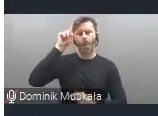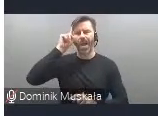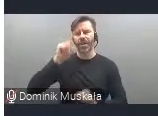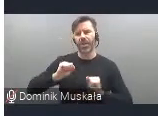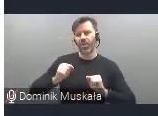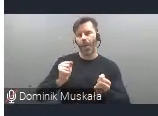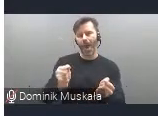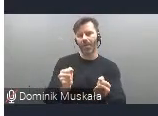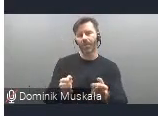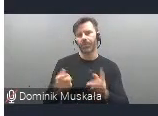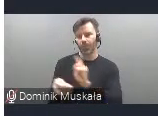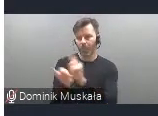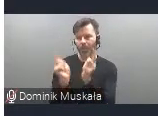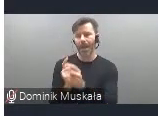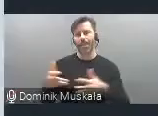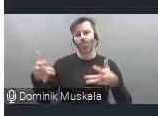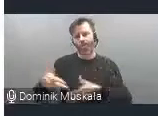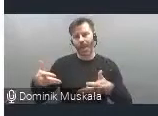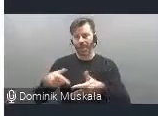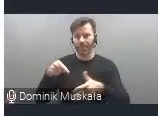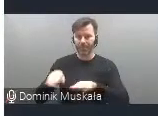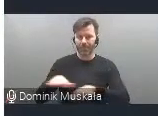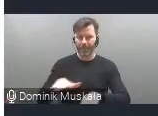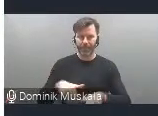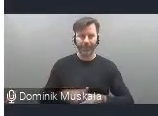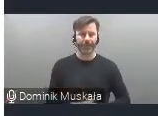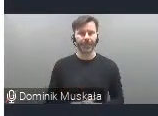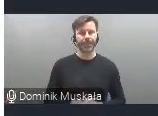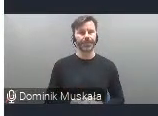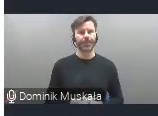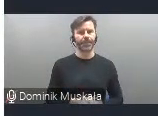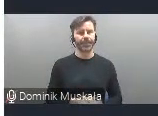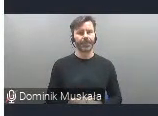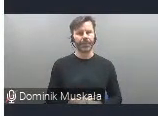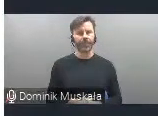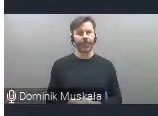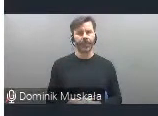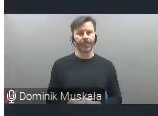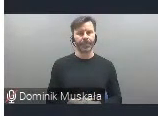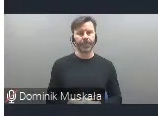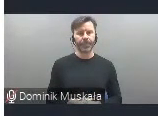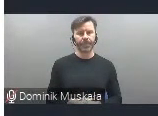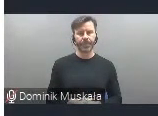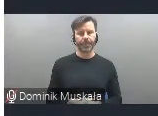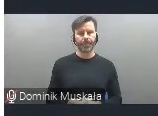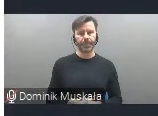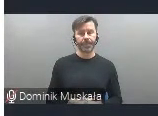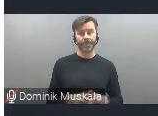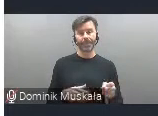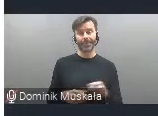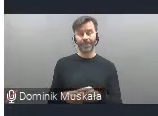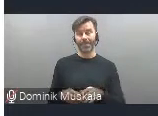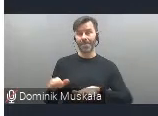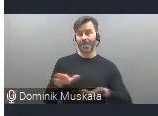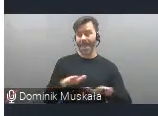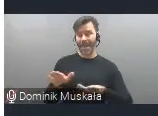i spotkań międzyludzkich. Z kolei też odzyskane miejsca spotkania się i dzielenia,